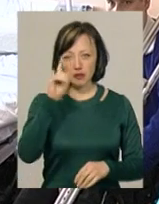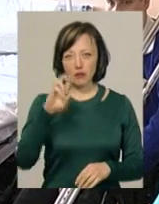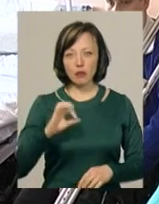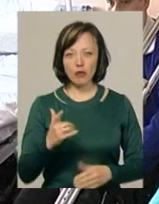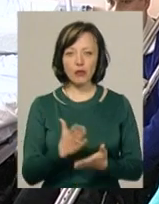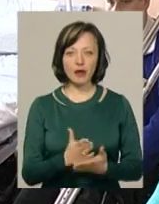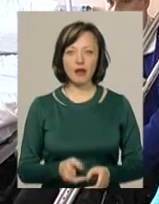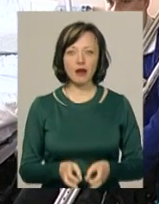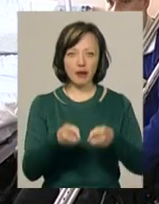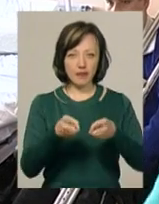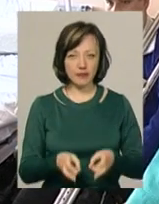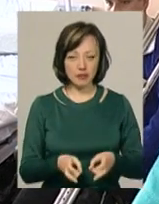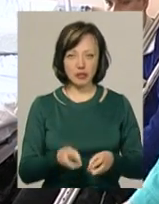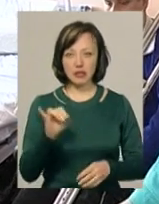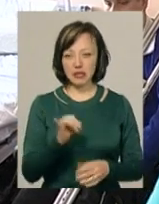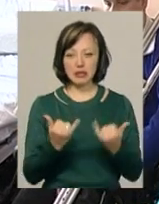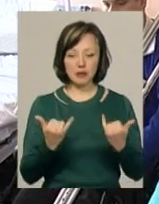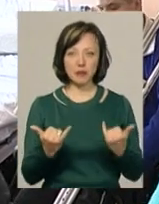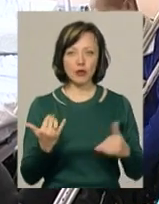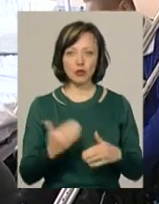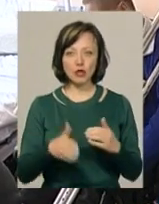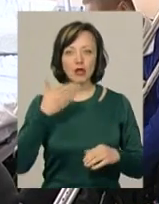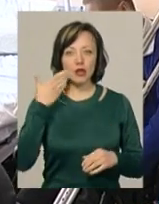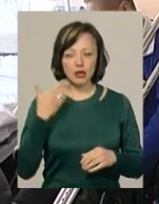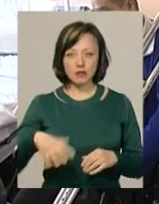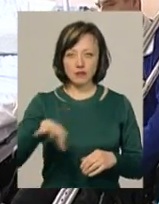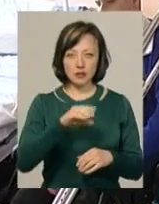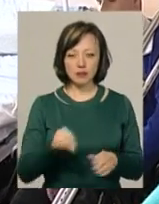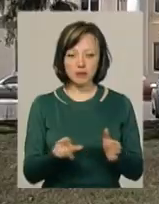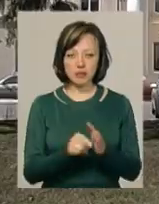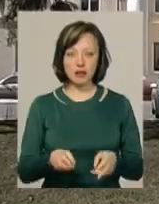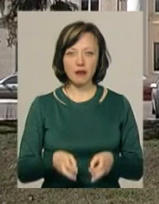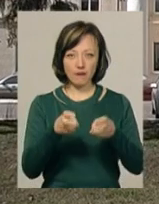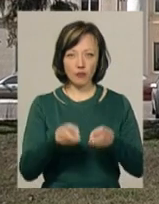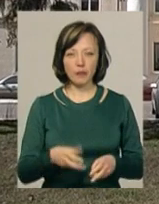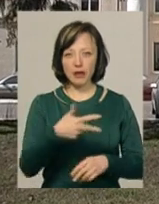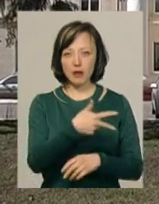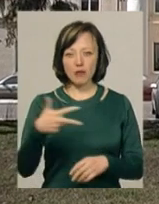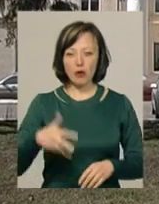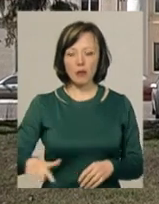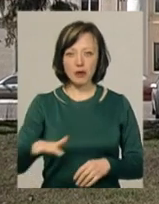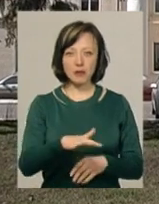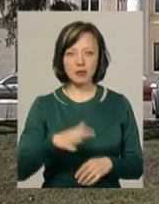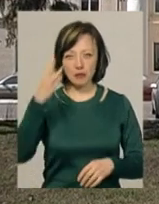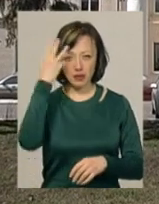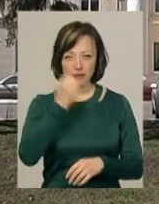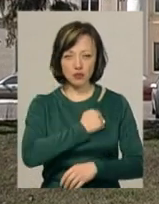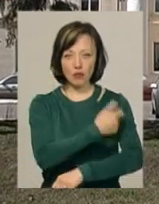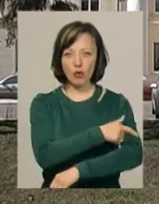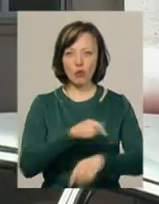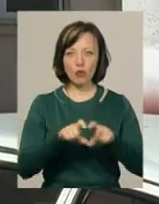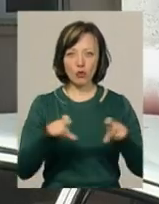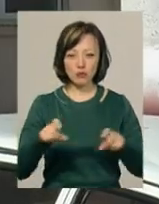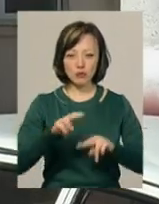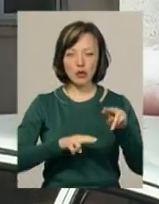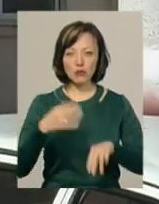Богу, є ліфт і тепер вже легше всім з ліфтом. Триповерхове приміщення Хмельницького військового госпіталю